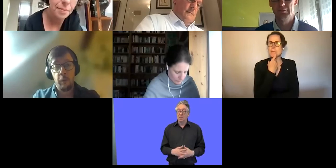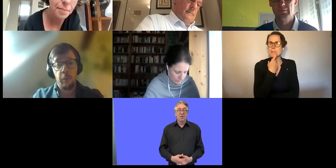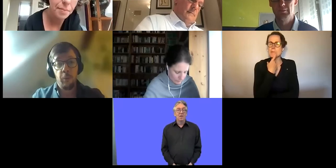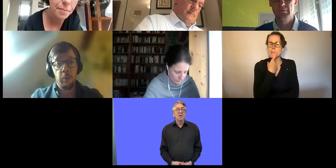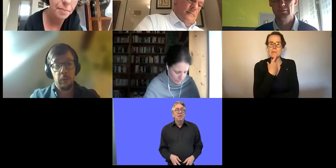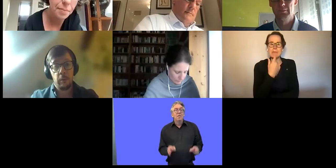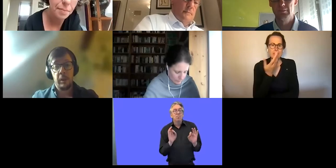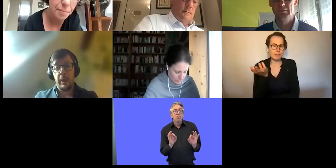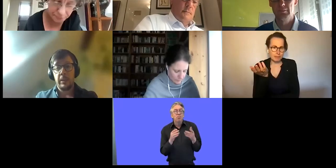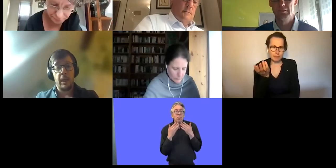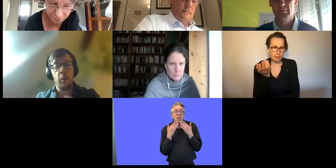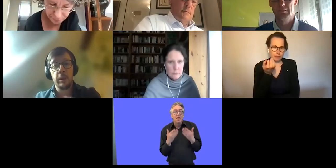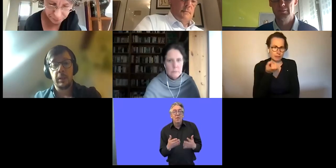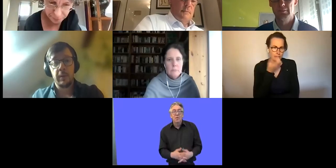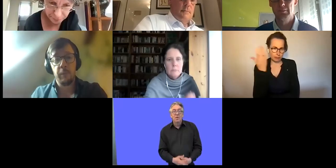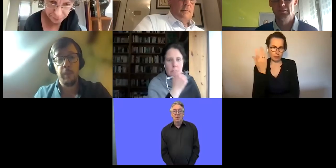Danke,